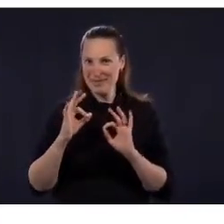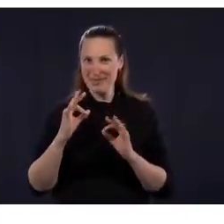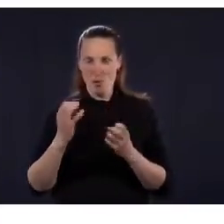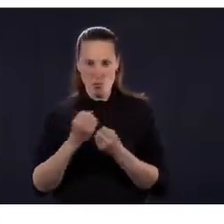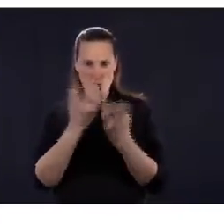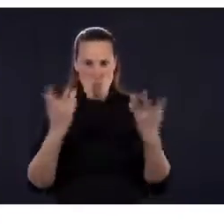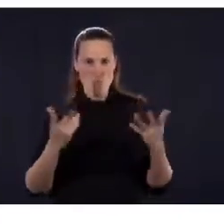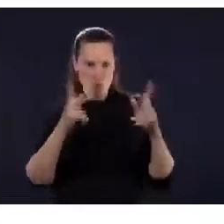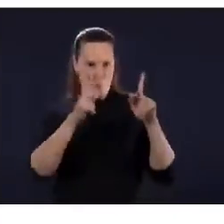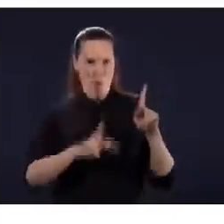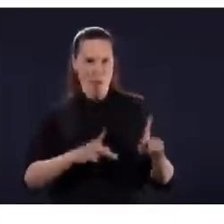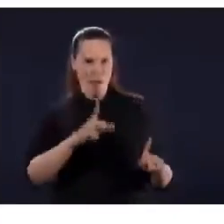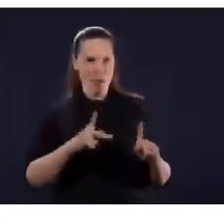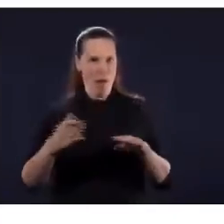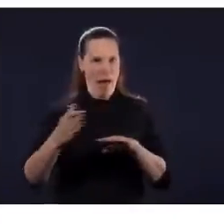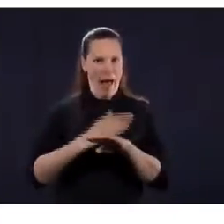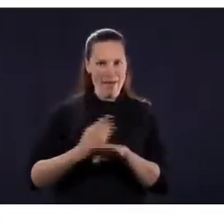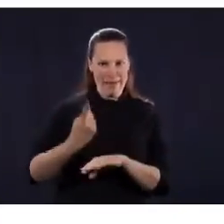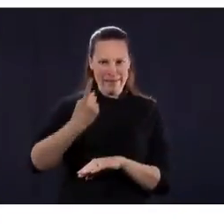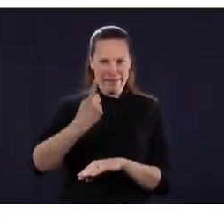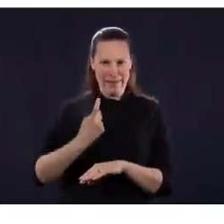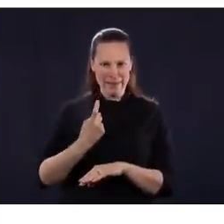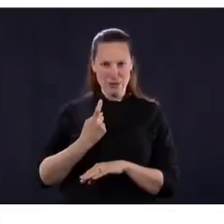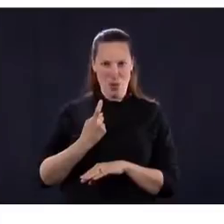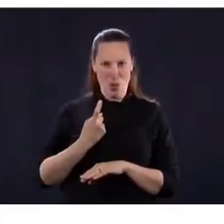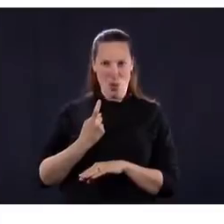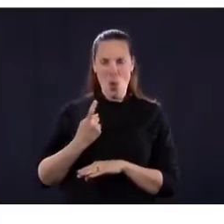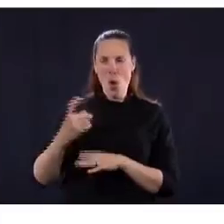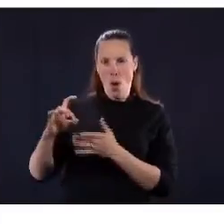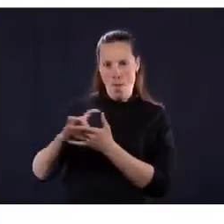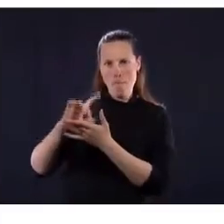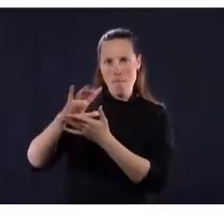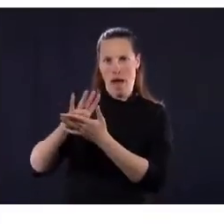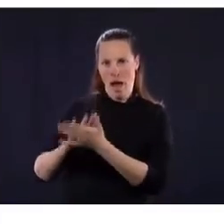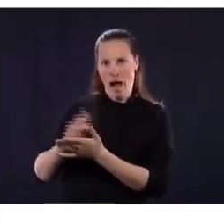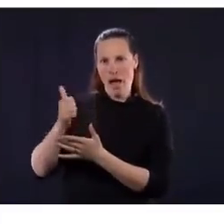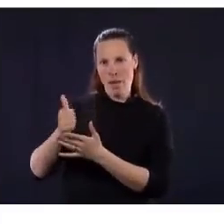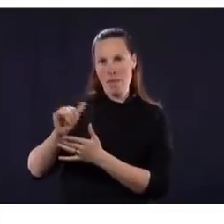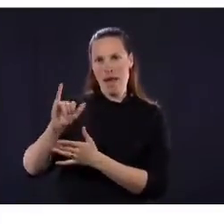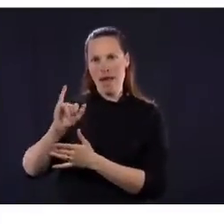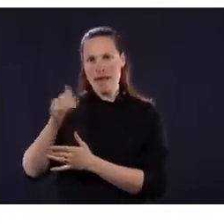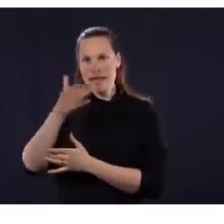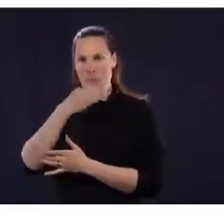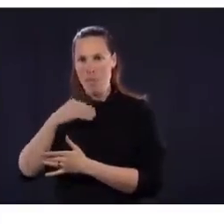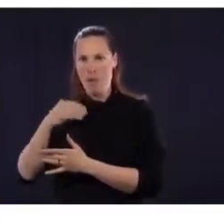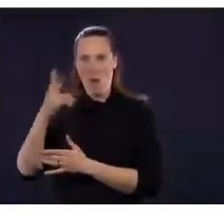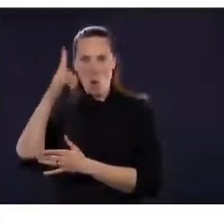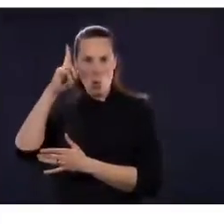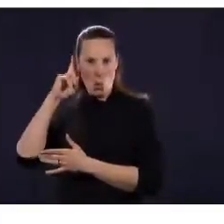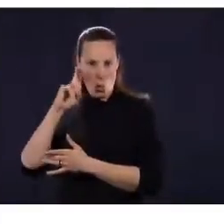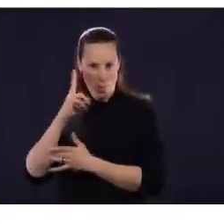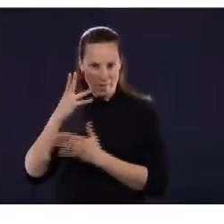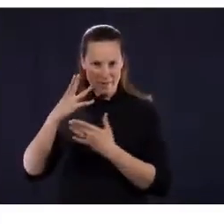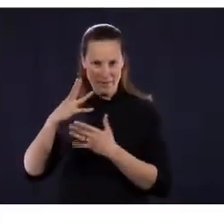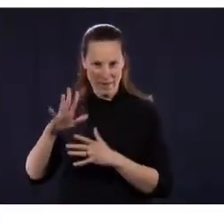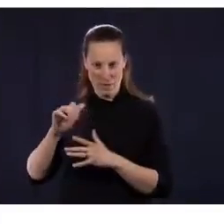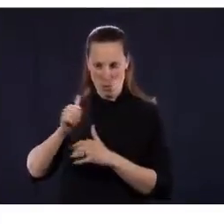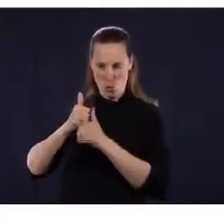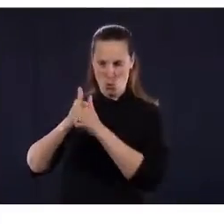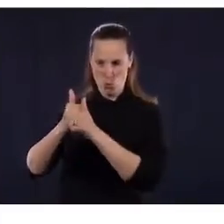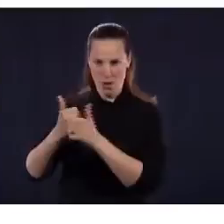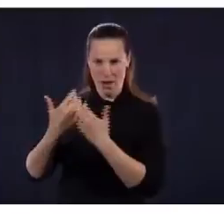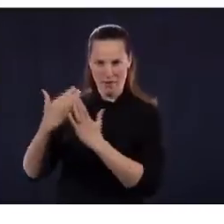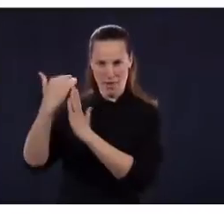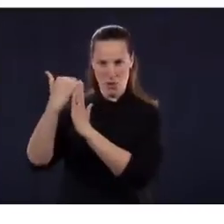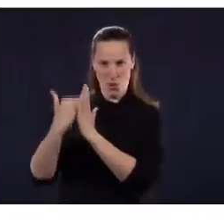On a 75 nouveaux décès. On a donc un total de 2280. Donc,